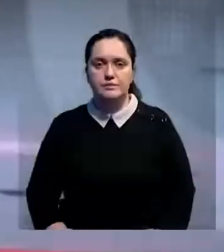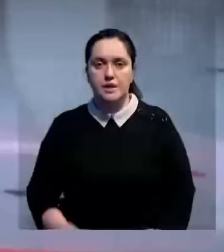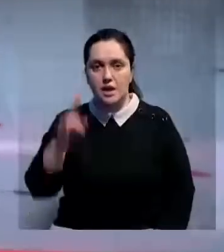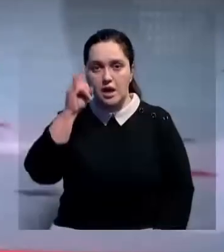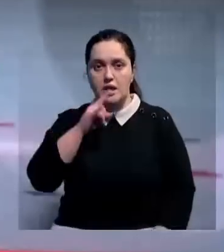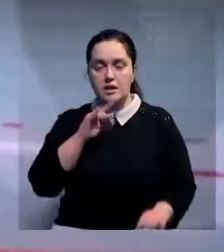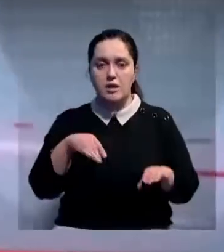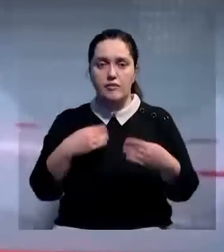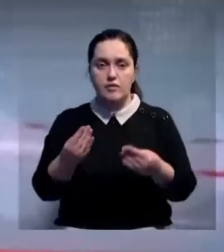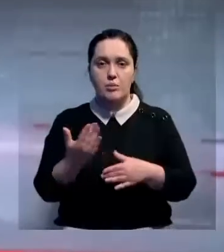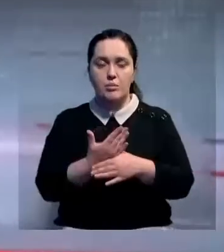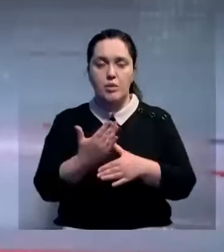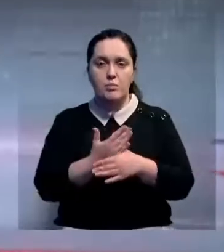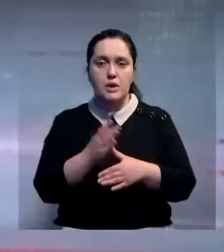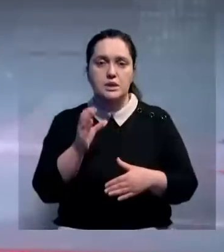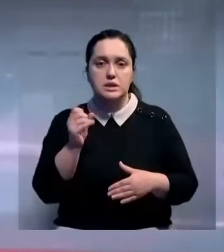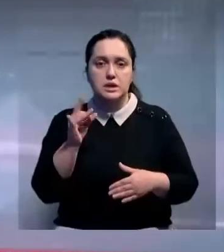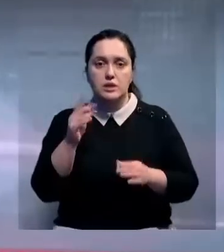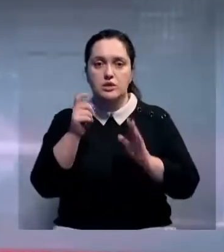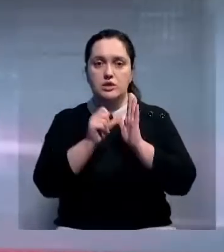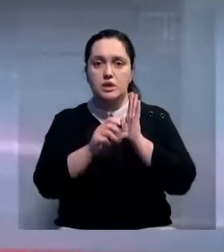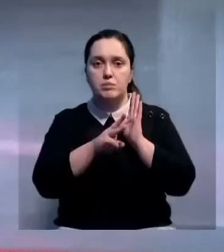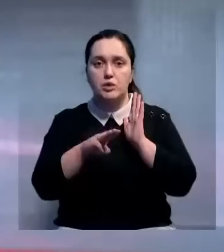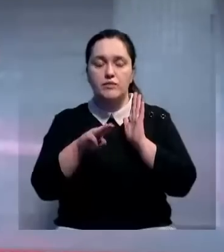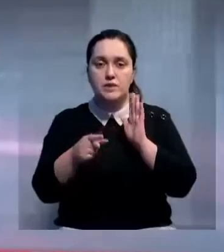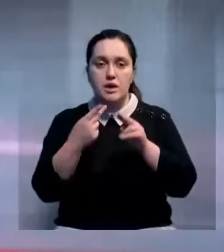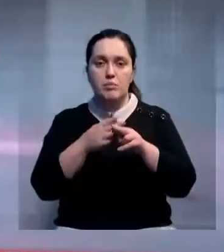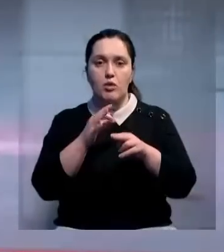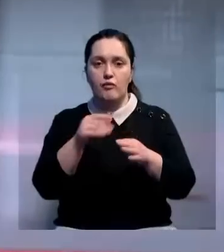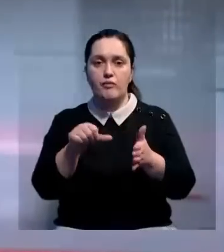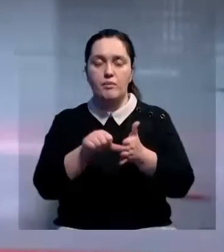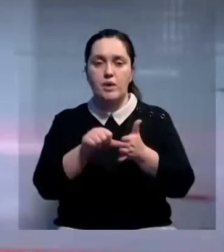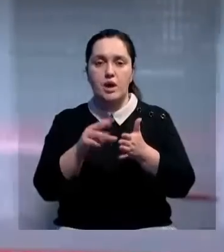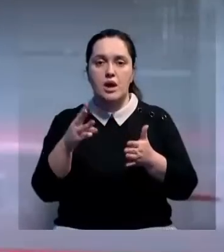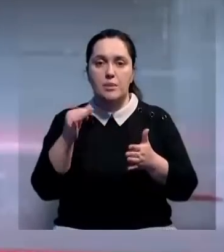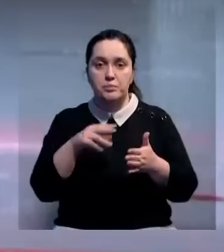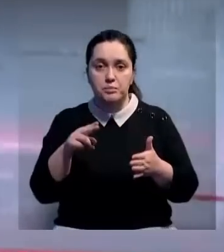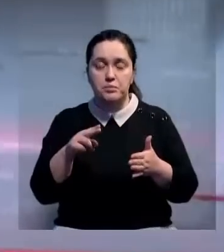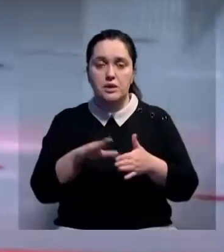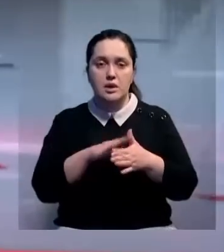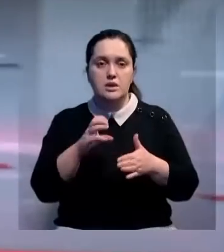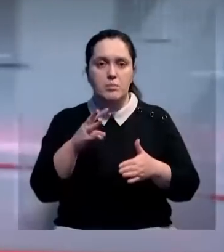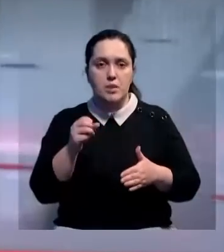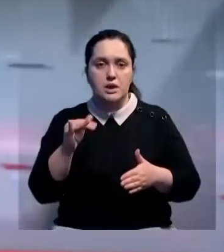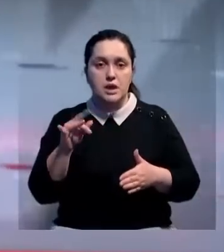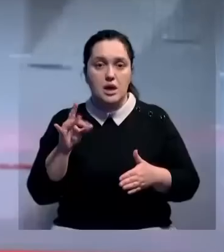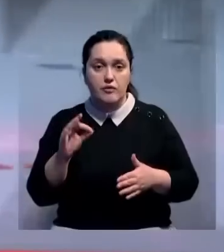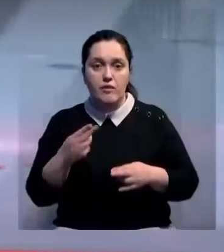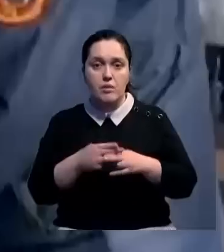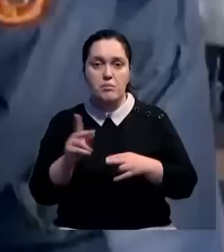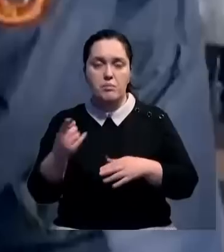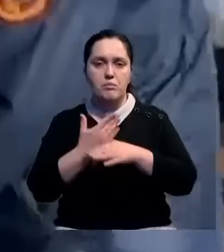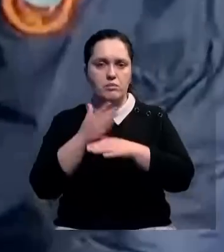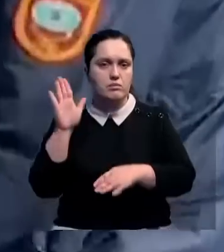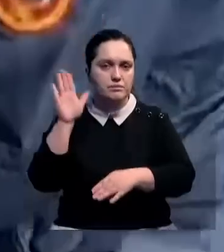Казахстан выделил на гуманитарную помощь в Сирии 160 миллионов тенге. Как отметил официальный представитель МИДа Айбек Смадияра,